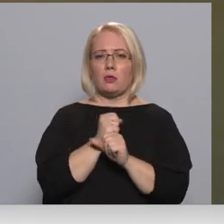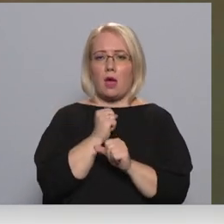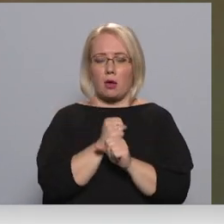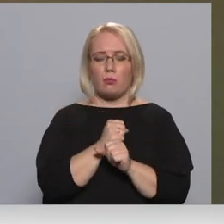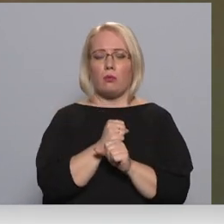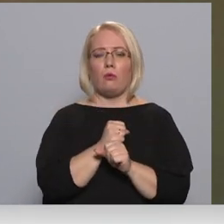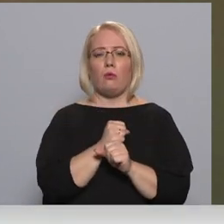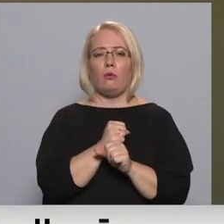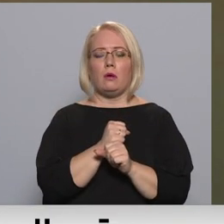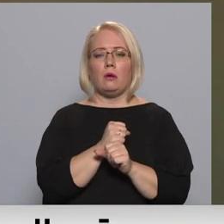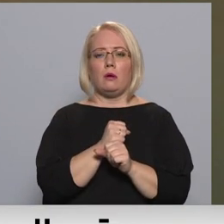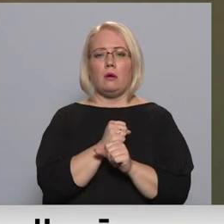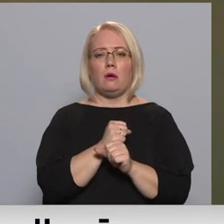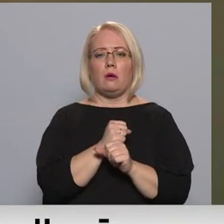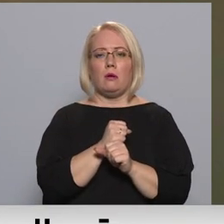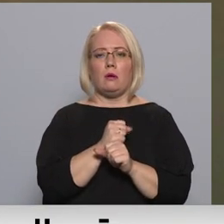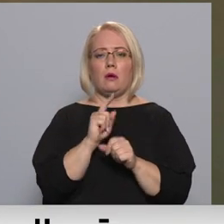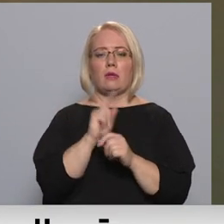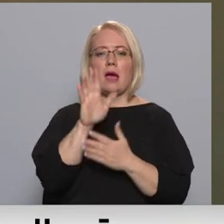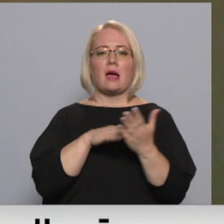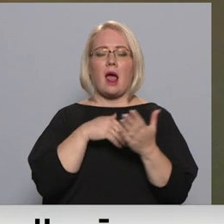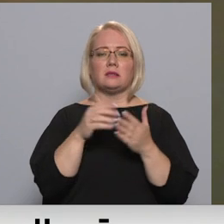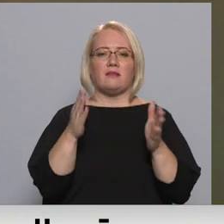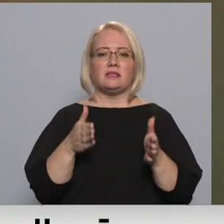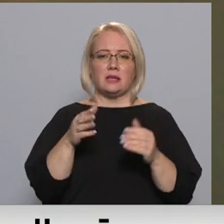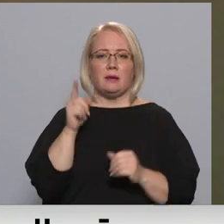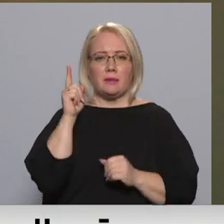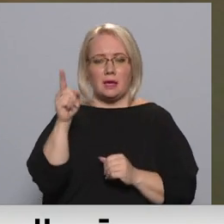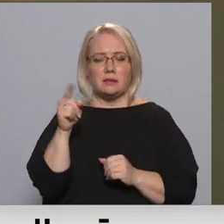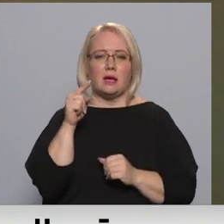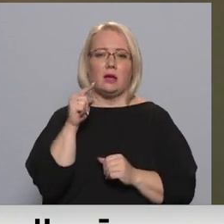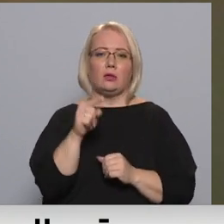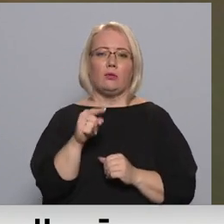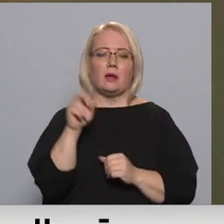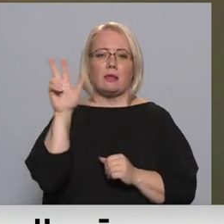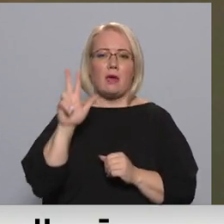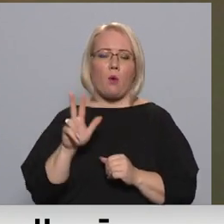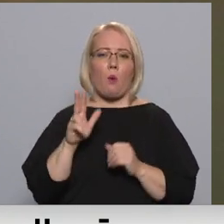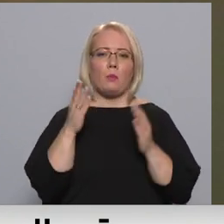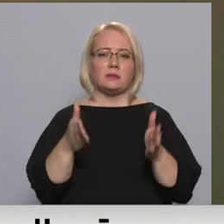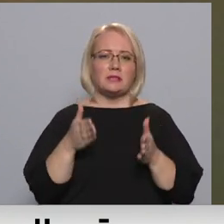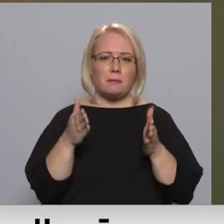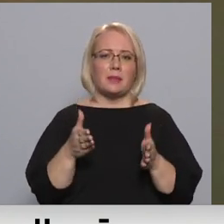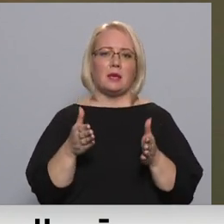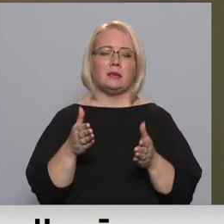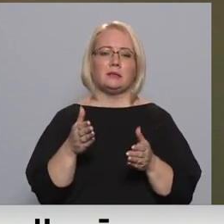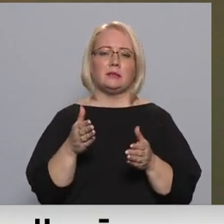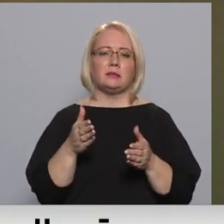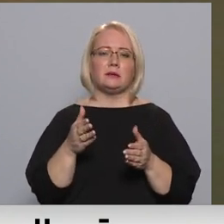kā slavs slimnīcas gadījumā, tad tādošiem ir Daugavpils slimnīca, kas